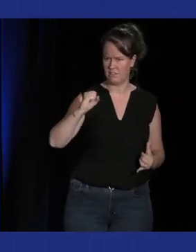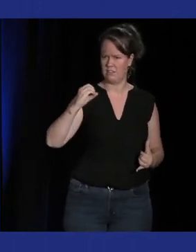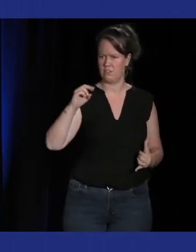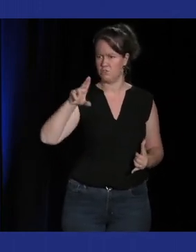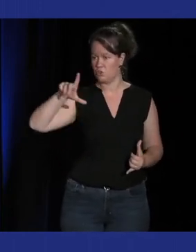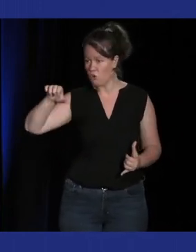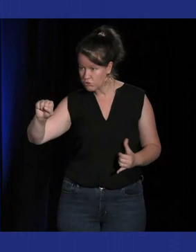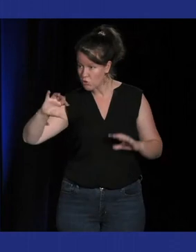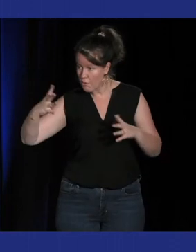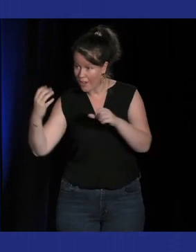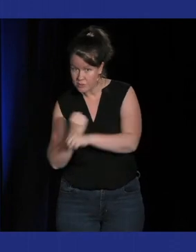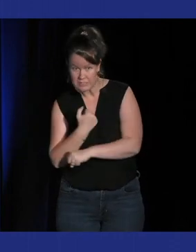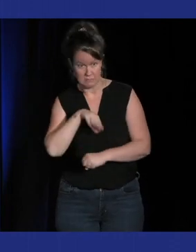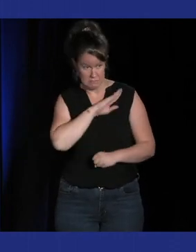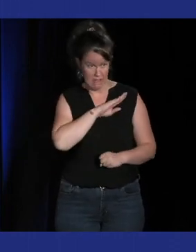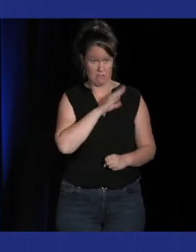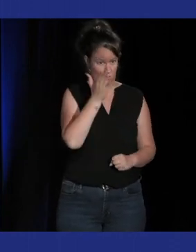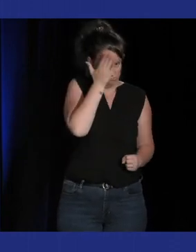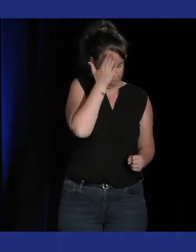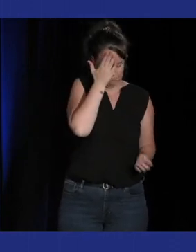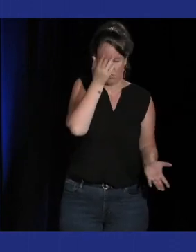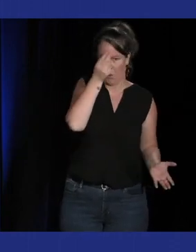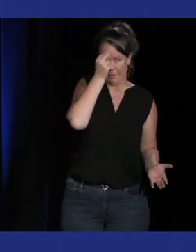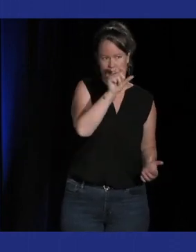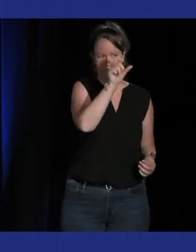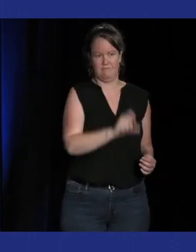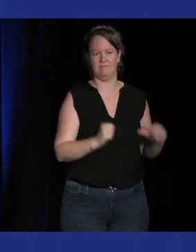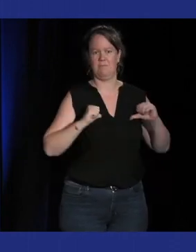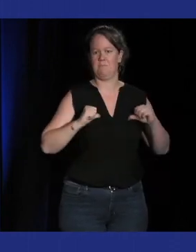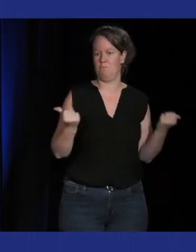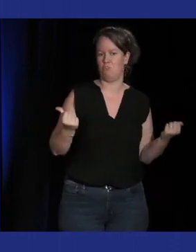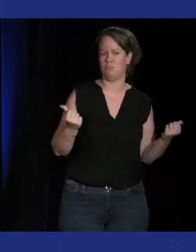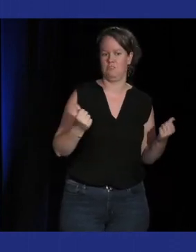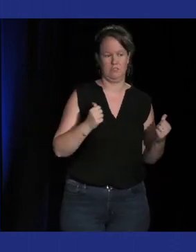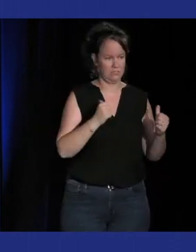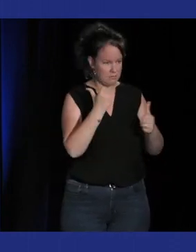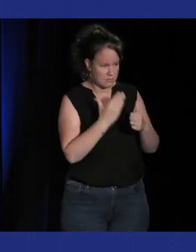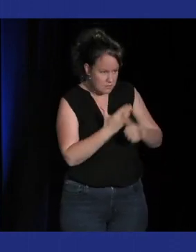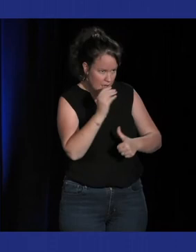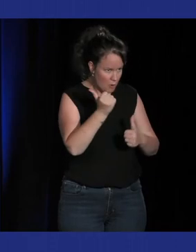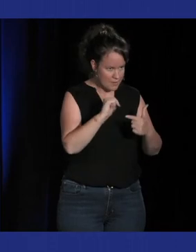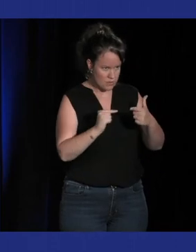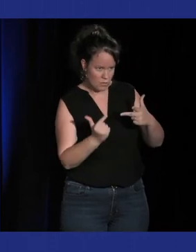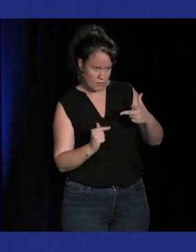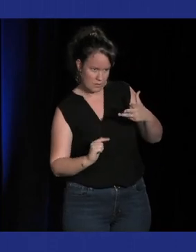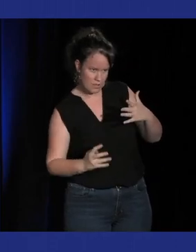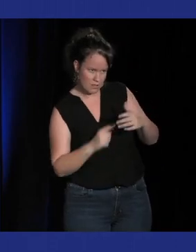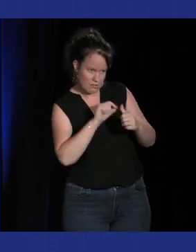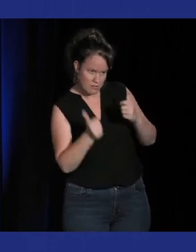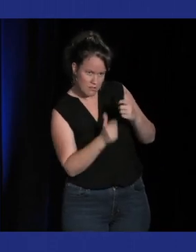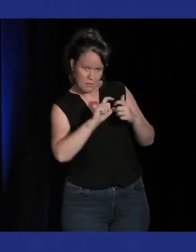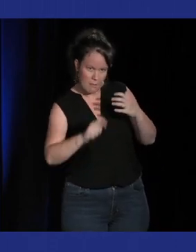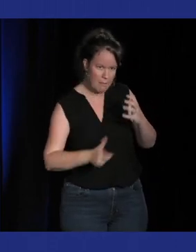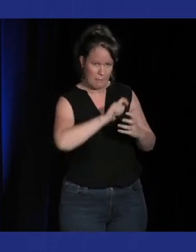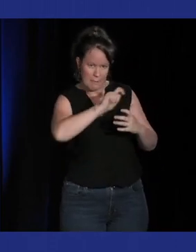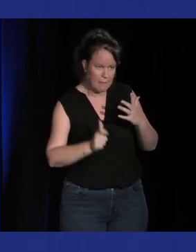musicalité du boss et comprendre le rythme que lui nous impose et réussir à danser dans ce rythme pour réussir déjà à lui porter un coup c'est